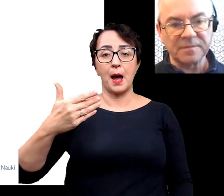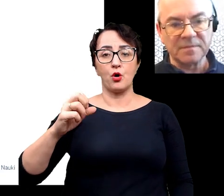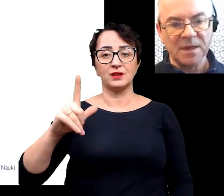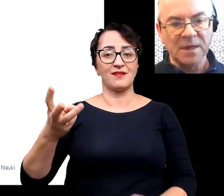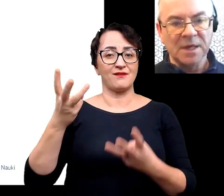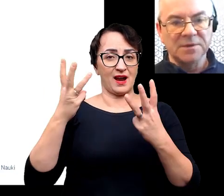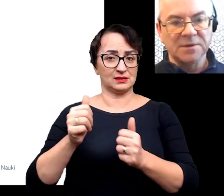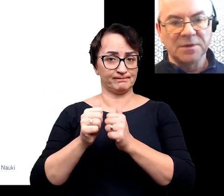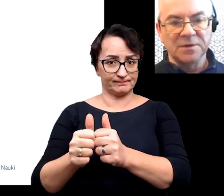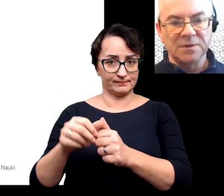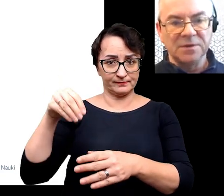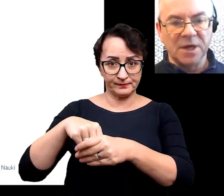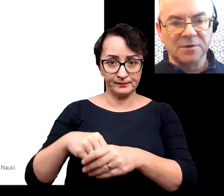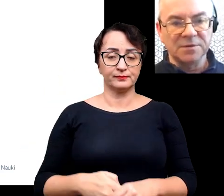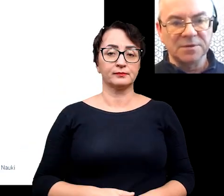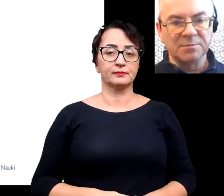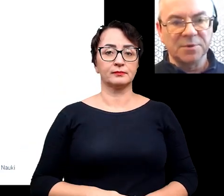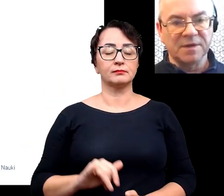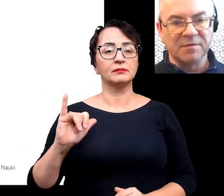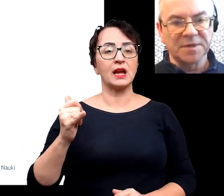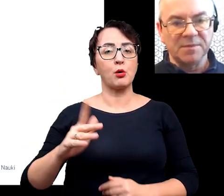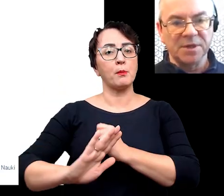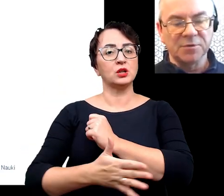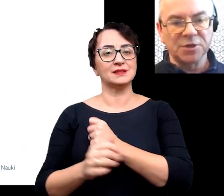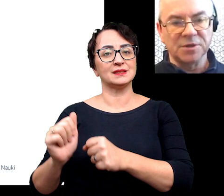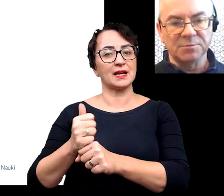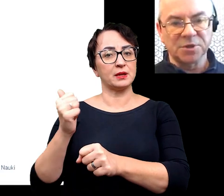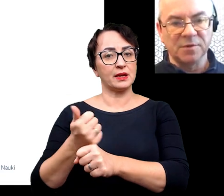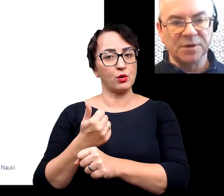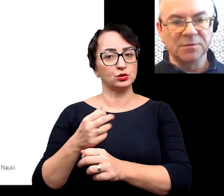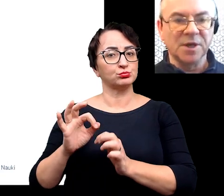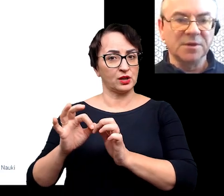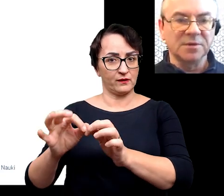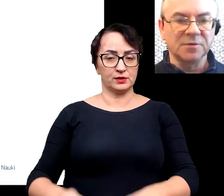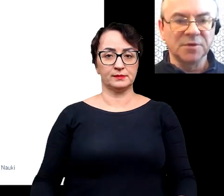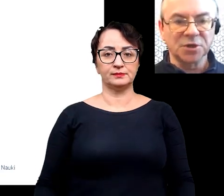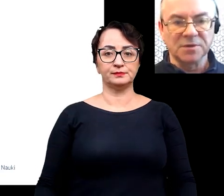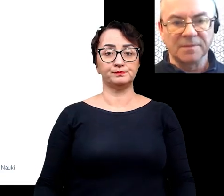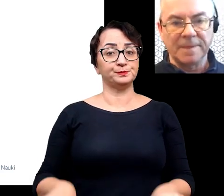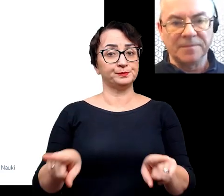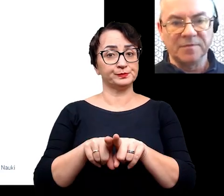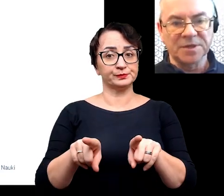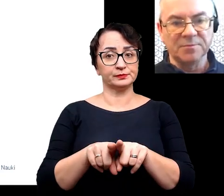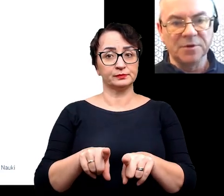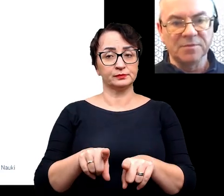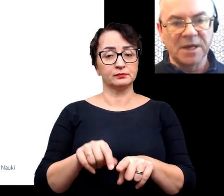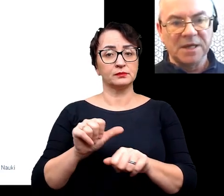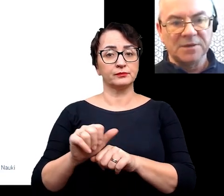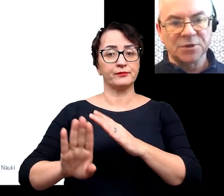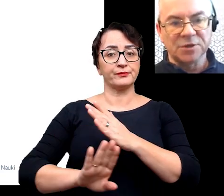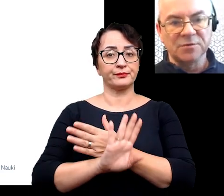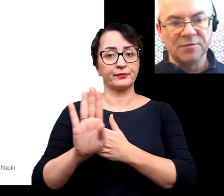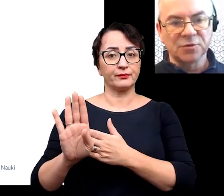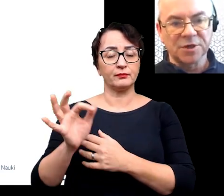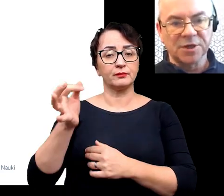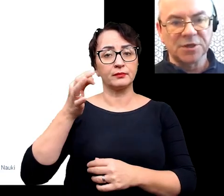rolę jako podstawowe skamieniałości przewodnie. Tutaj również występują,